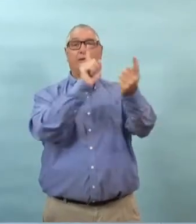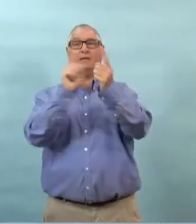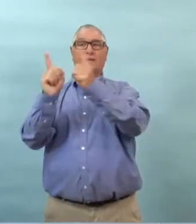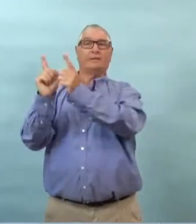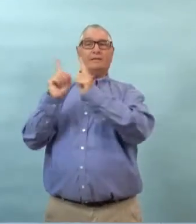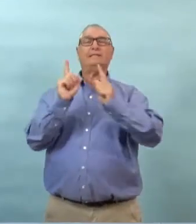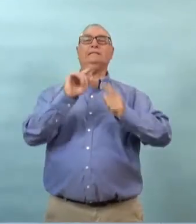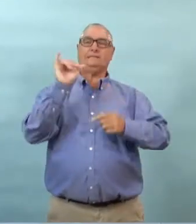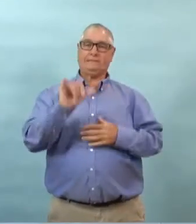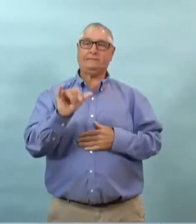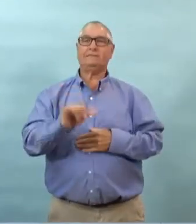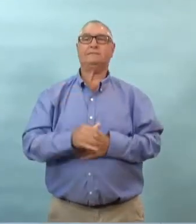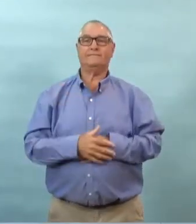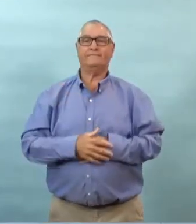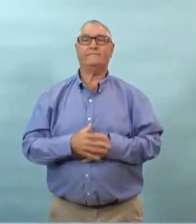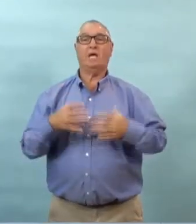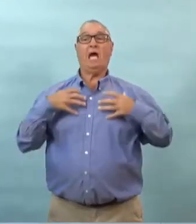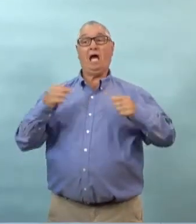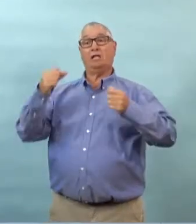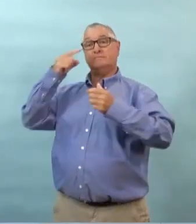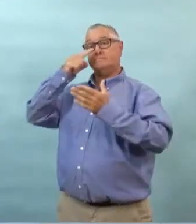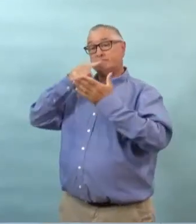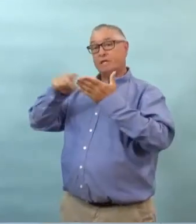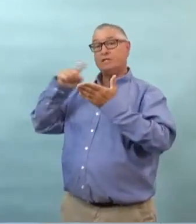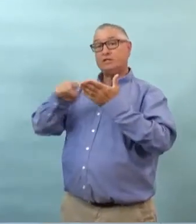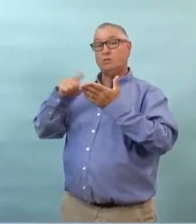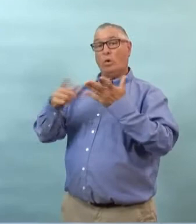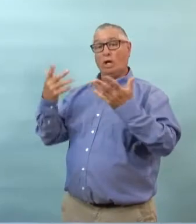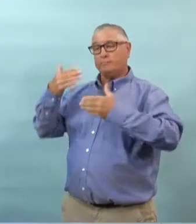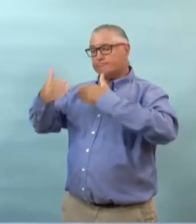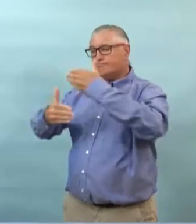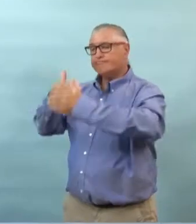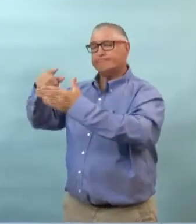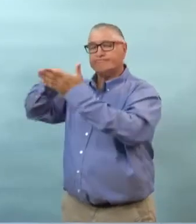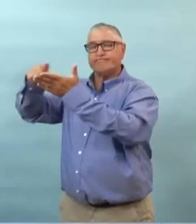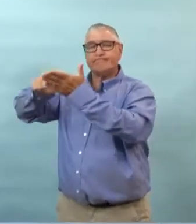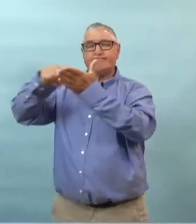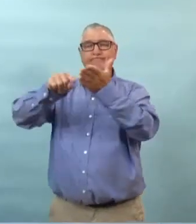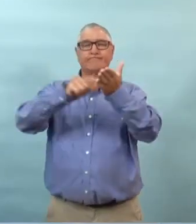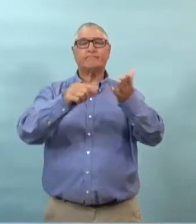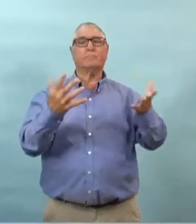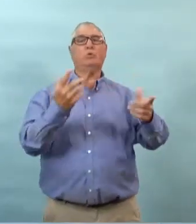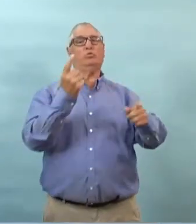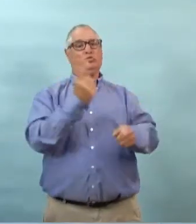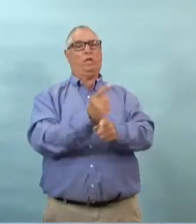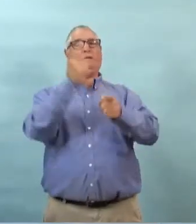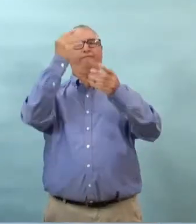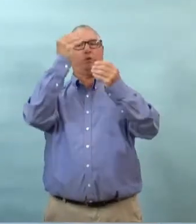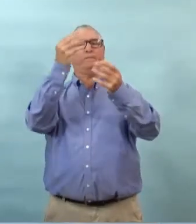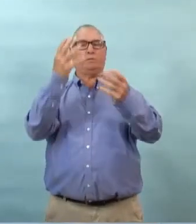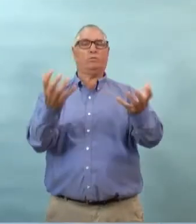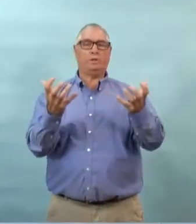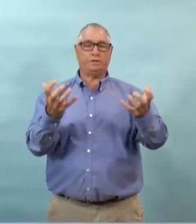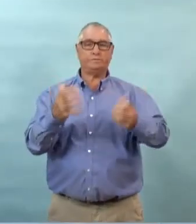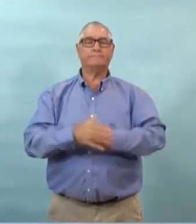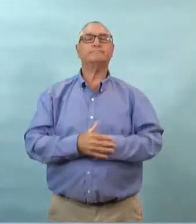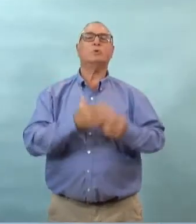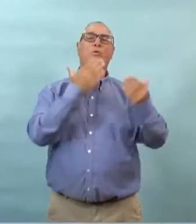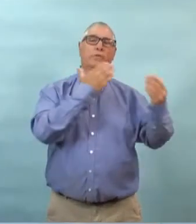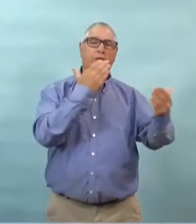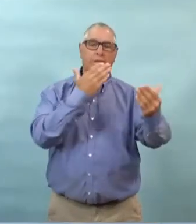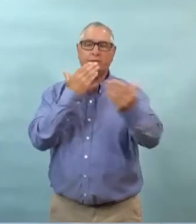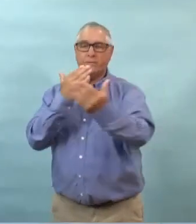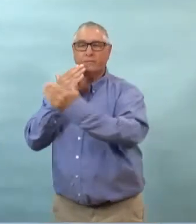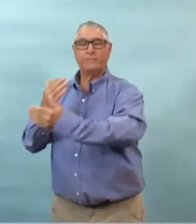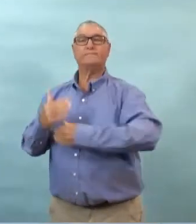avec qui ils ont eu des contacts ces personnes sont en contacté et donc tout le long de cette chaise et bien les bonnes actions continuent à être